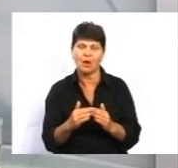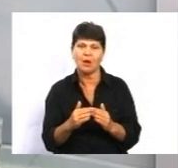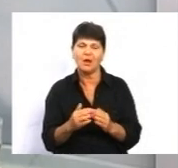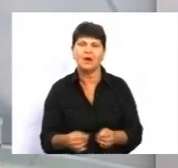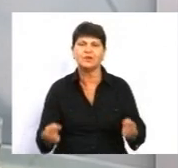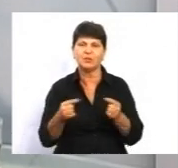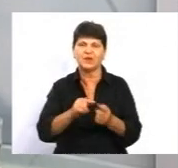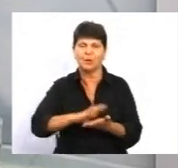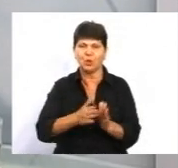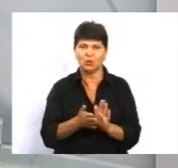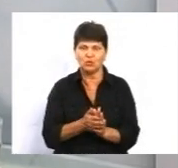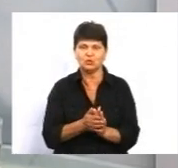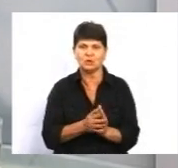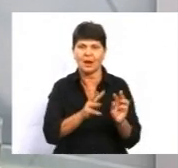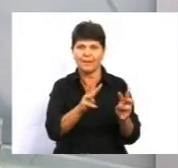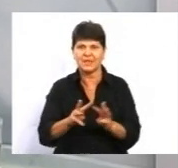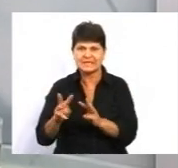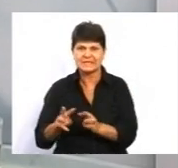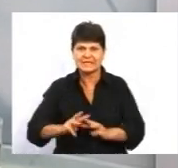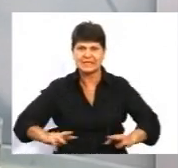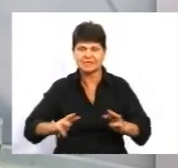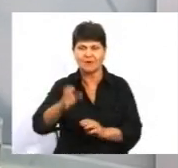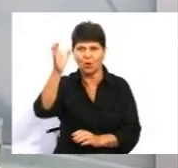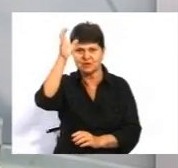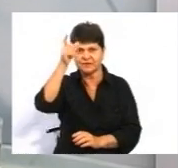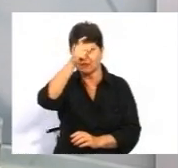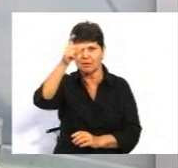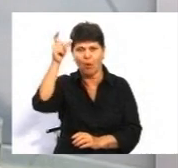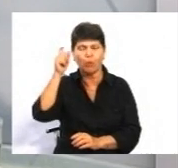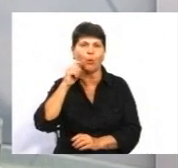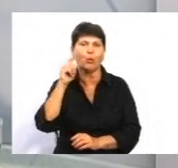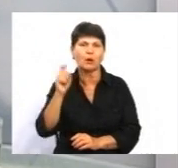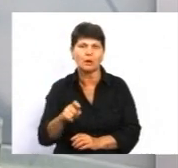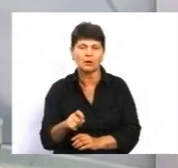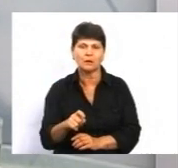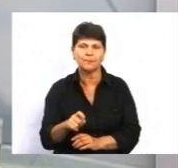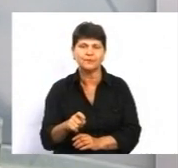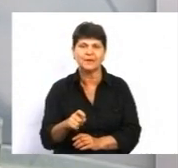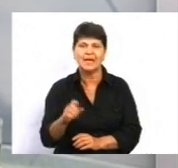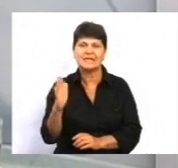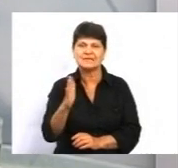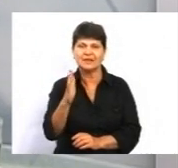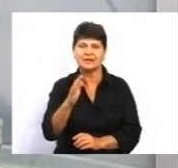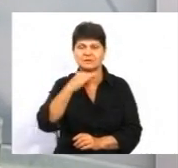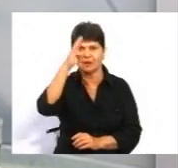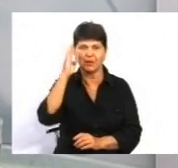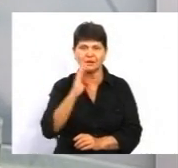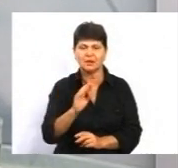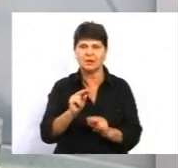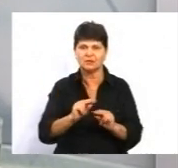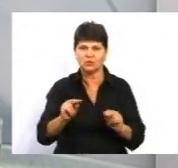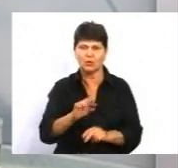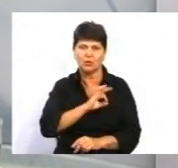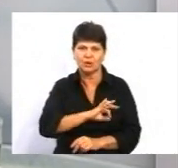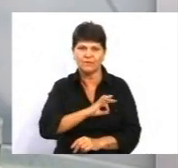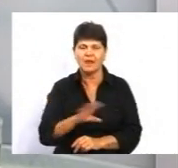положення йдеться на сайті Міністерства освіти і науки України. З вересня батьки школярів зможуть скористатися всіма